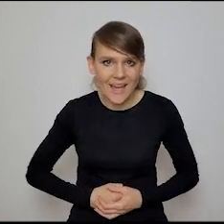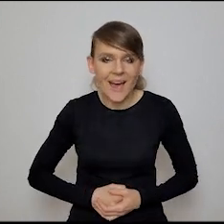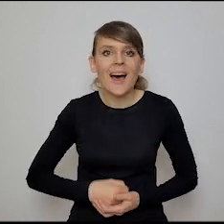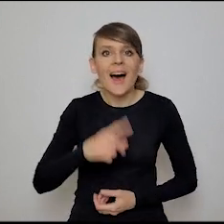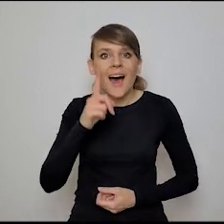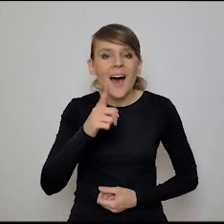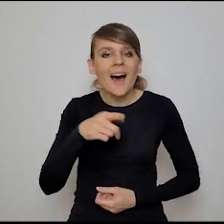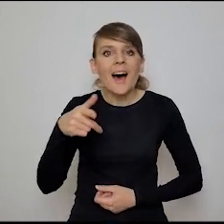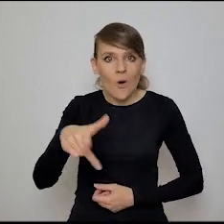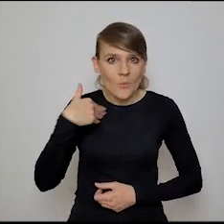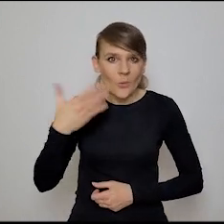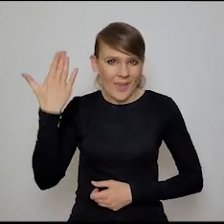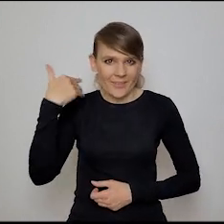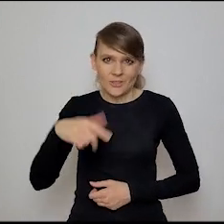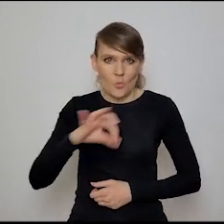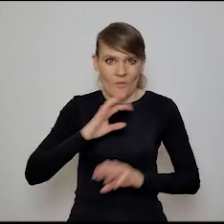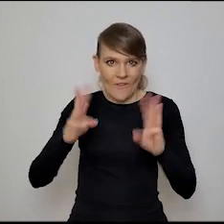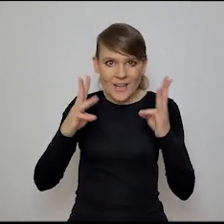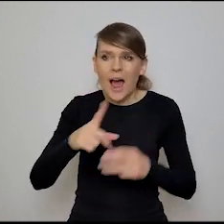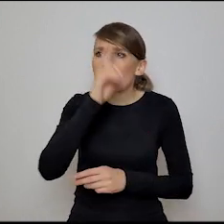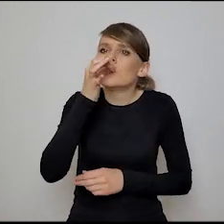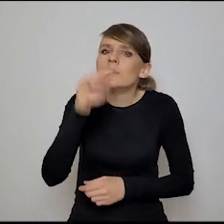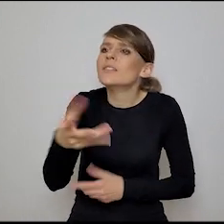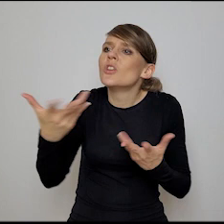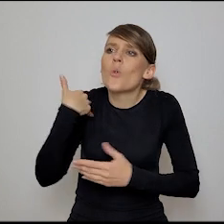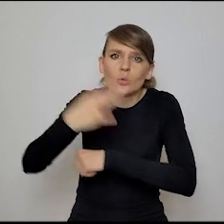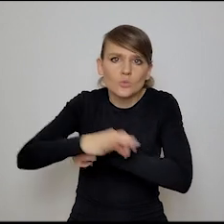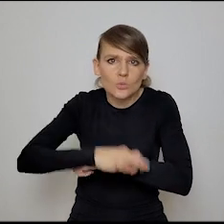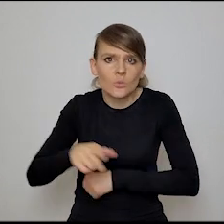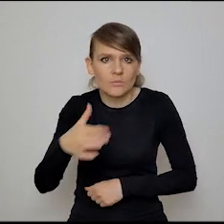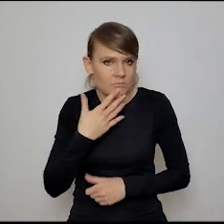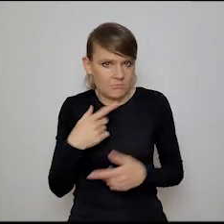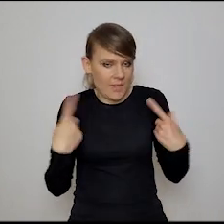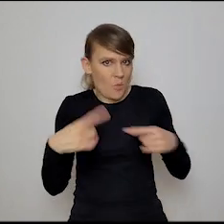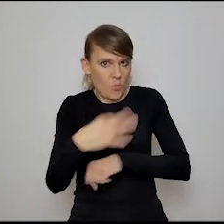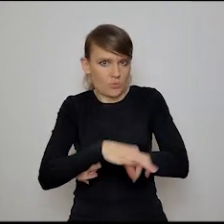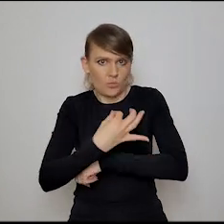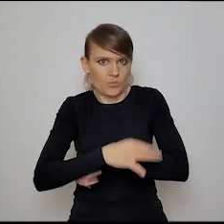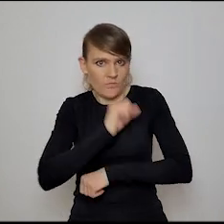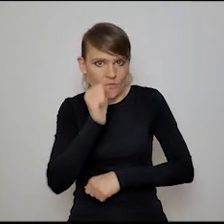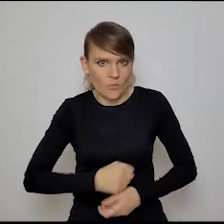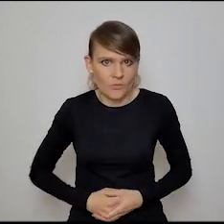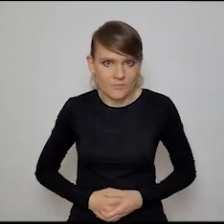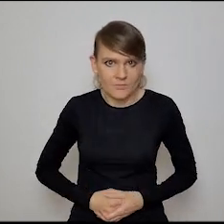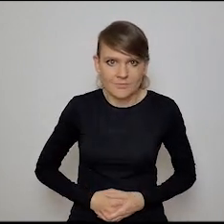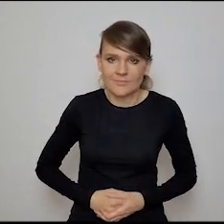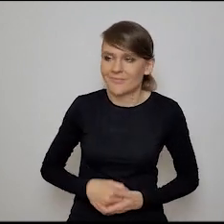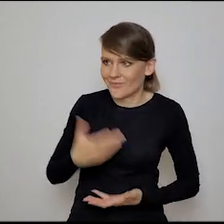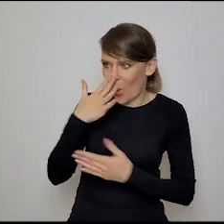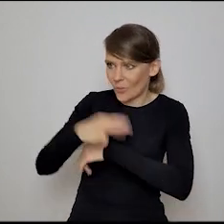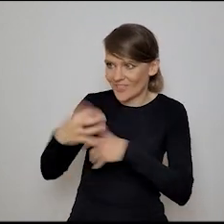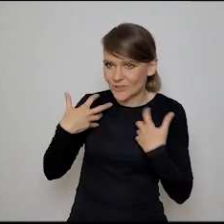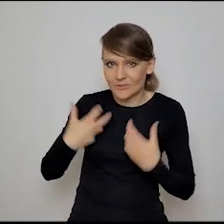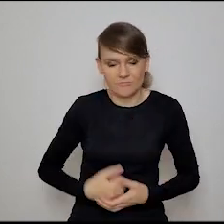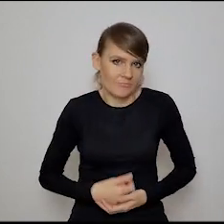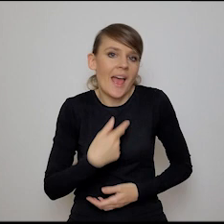pytanie, był na warsztacie po prostu kiedyś u mnie i ludzie się pytają, a gdzie studiowałeś? I gdzie? W Uniwersytecie Życia. Wszystkiego